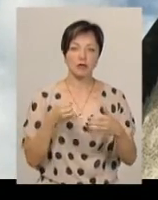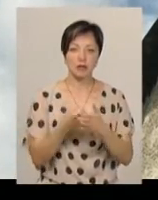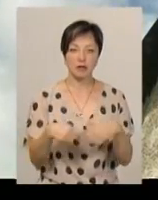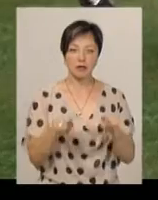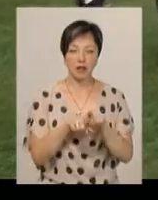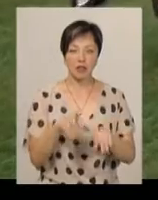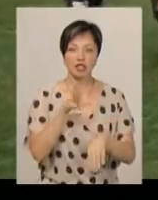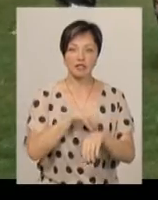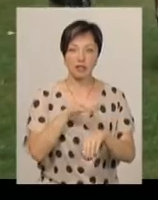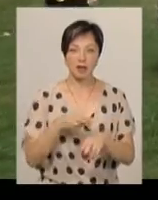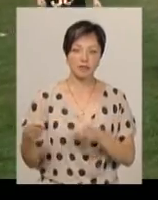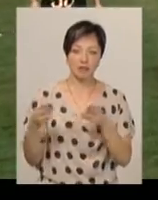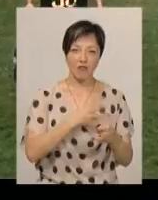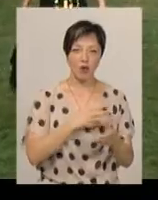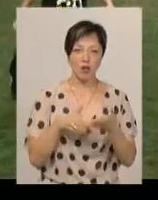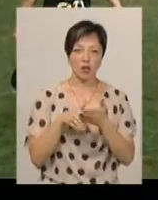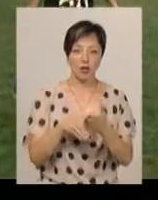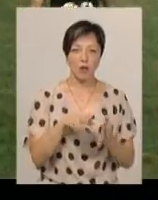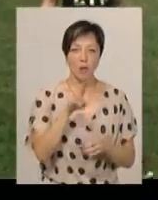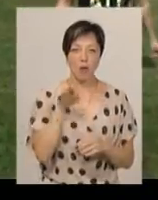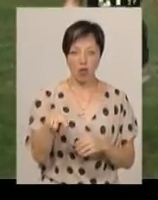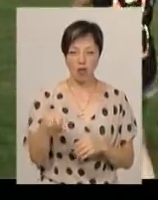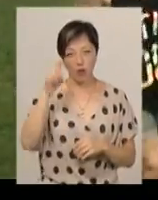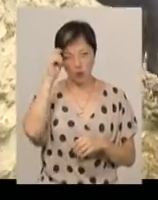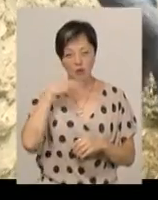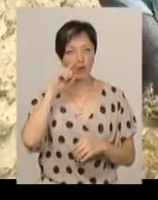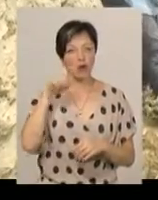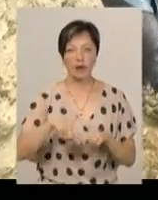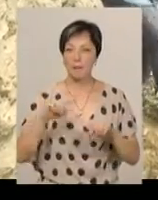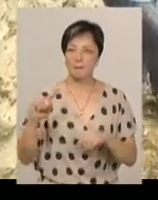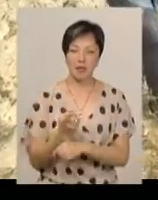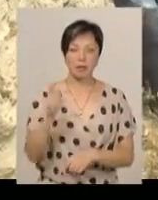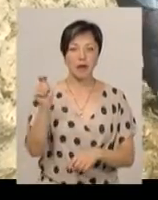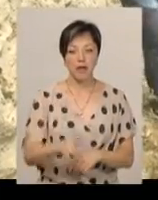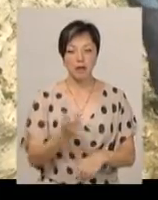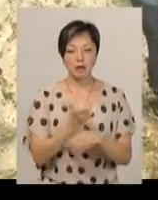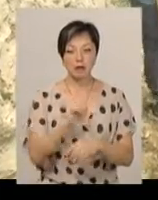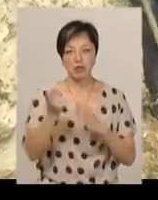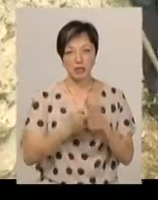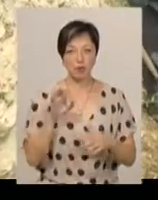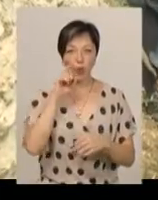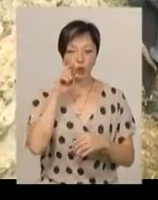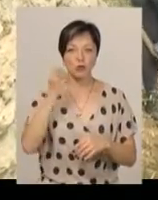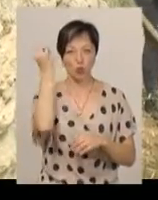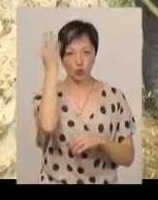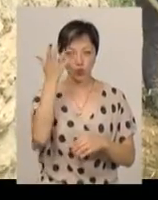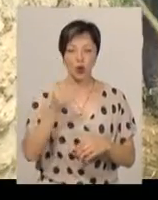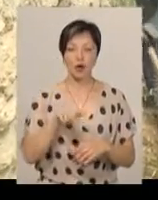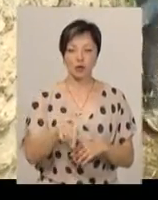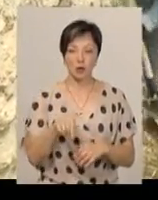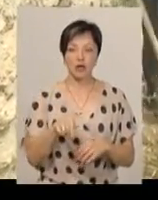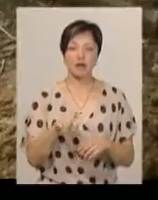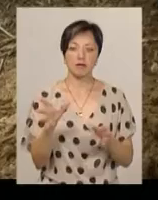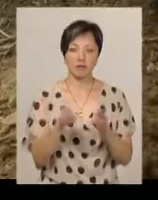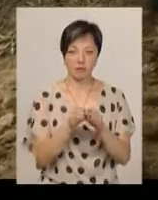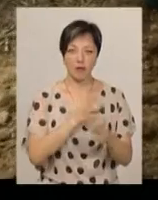зі Швейцарії діставався волонтер Пол Робертс. Хлопець каже, в Україні вперше. Приїхав, аби більше дізнатися про українську культуру. У Меджибужі він